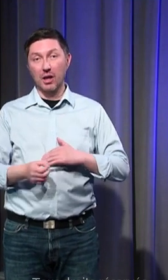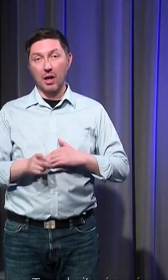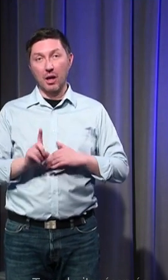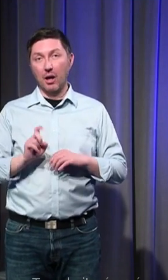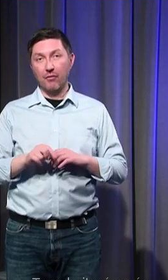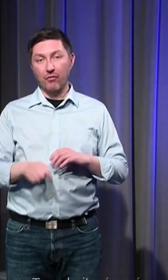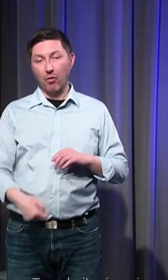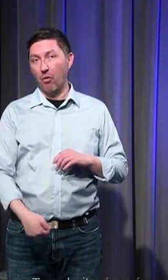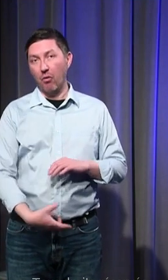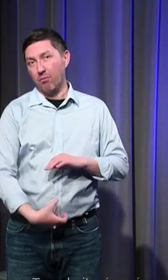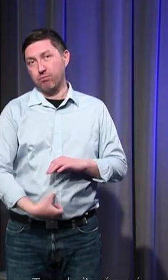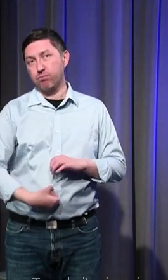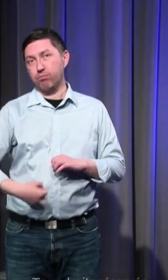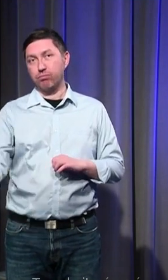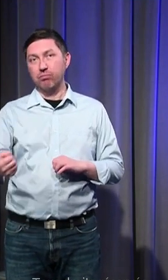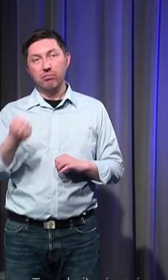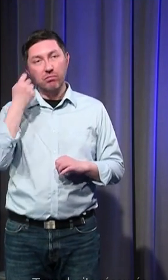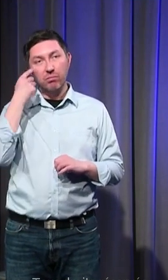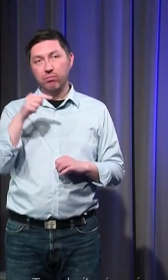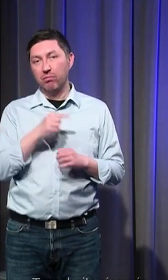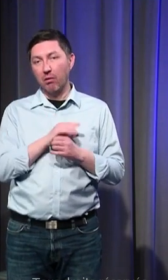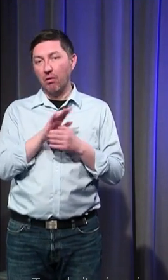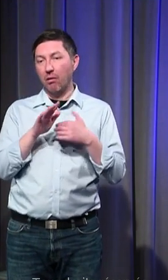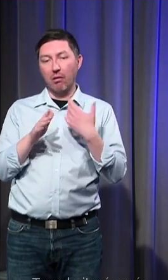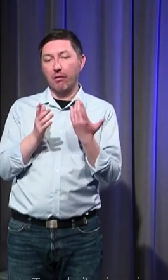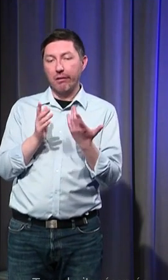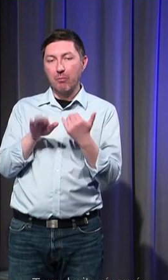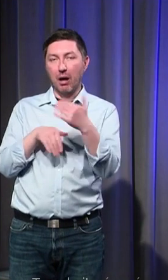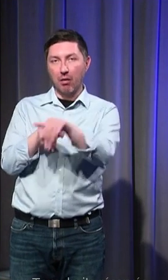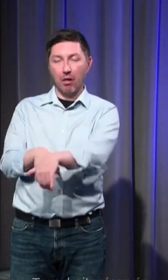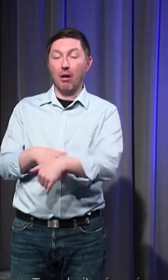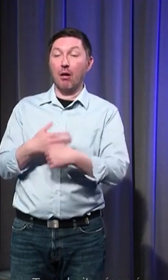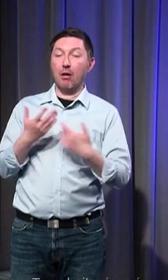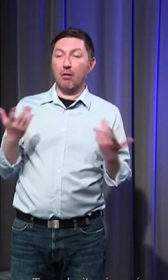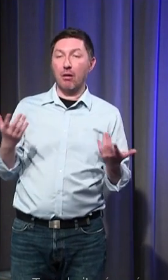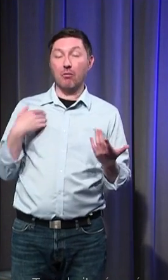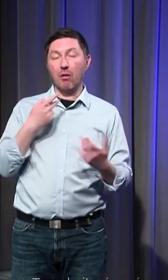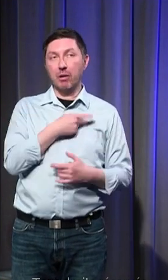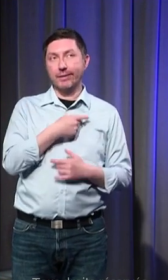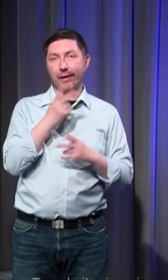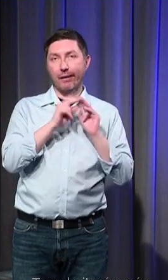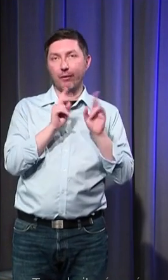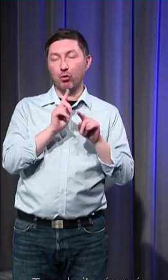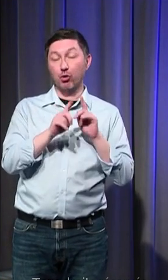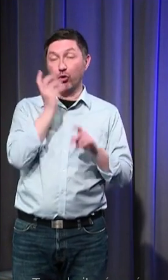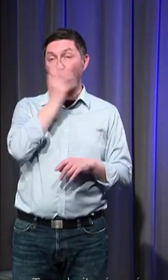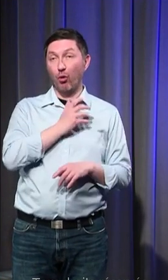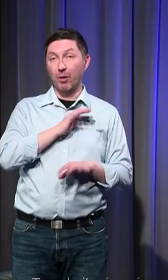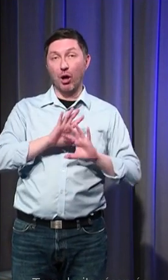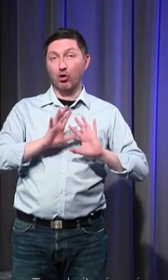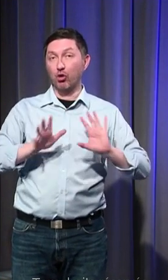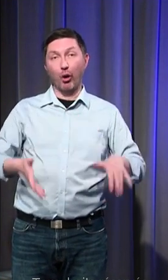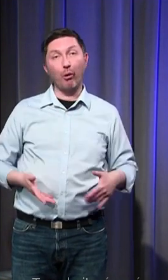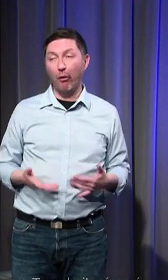pour pouvoir l'endoyer donc des médecins ont raconté des horreurs sur la façon docte